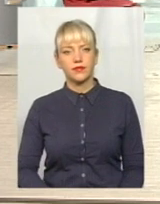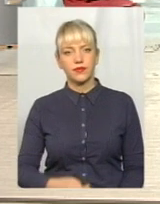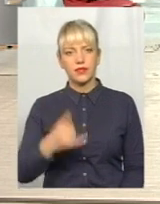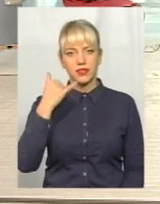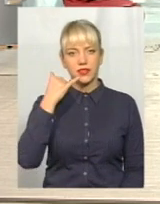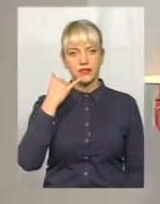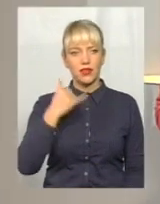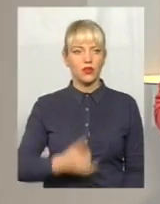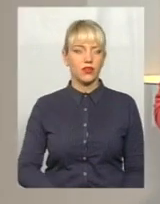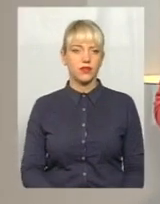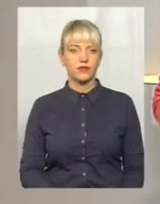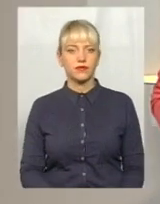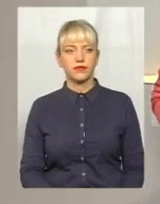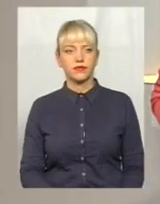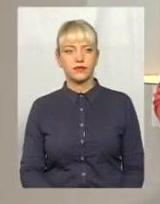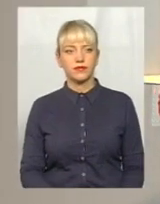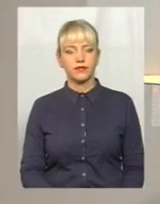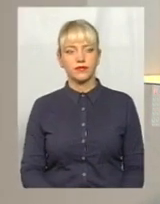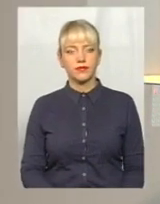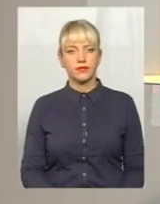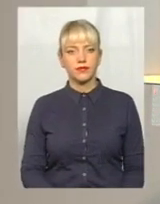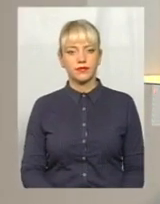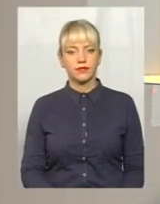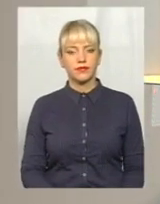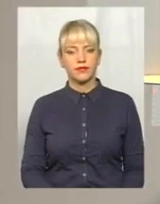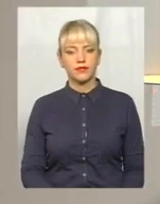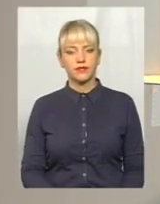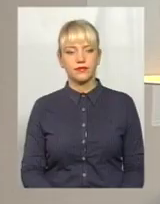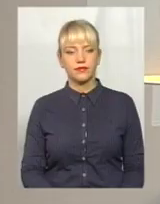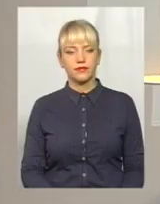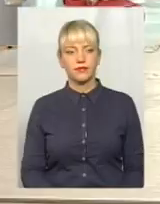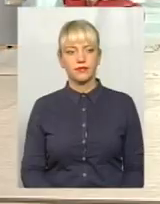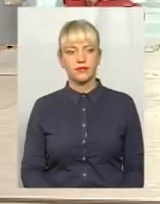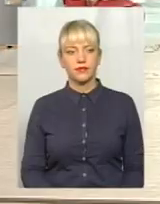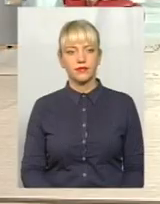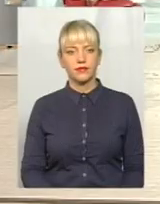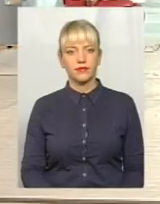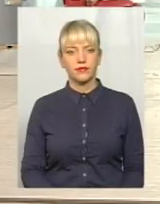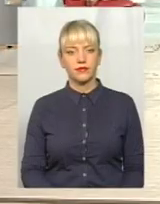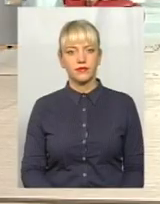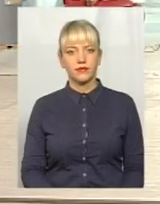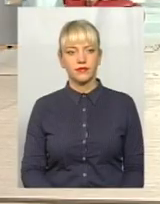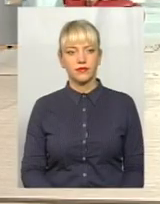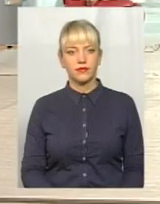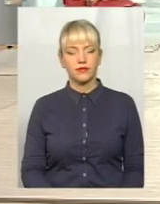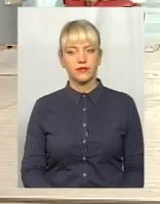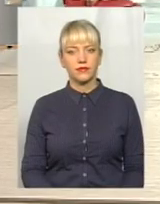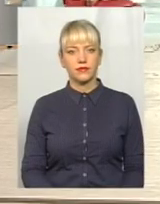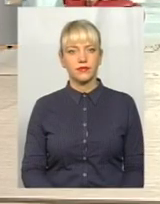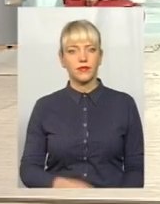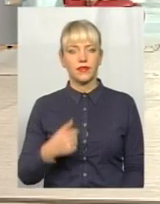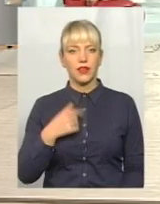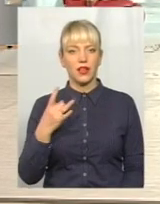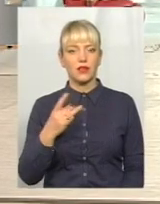наступного глядача давайте послухаємо його питання. Добрий вечір, ми вас чуємо. Ви знаєте, я вже раз була в Ізгирі.